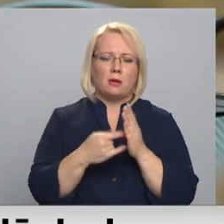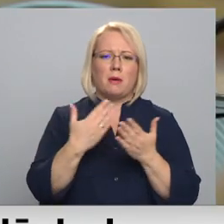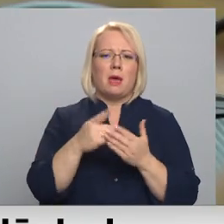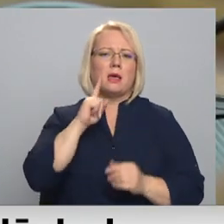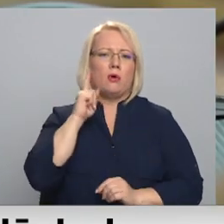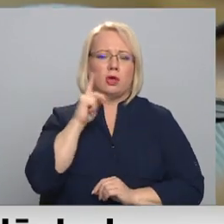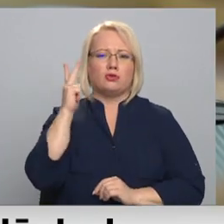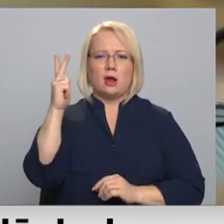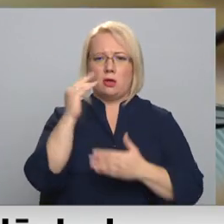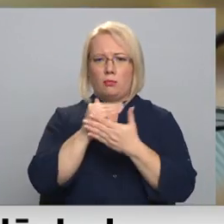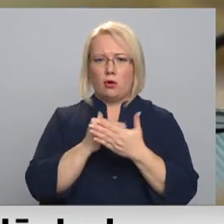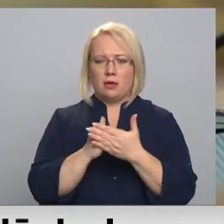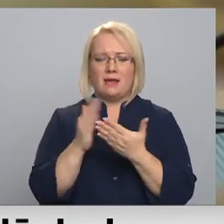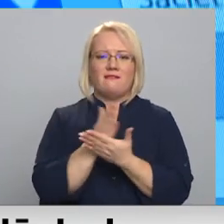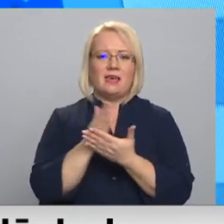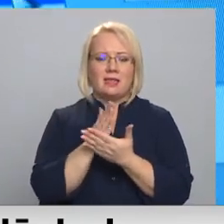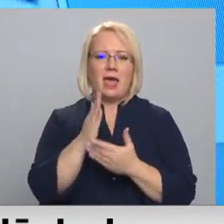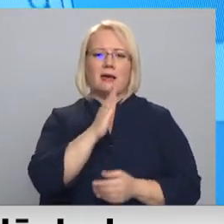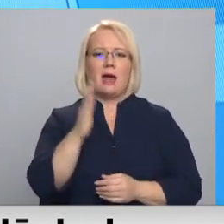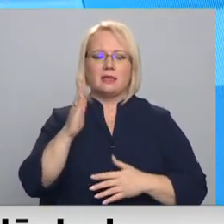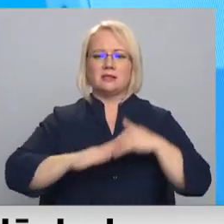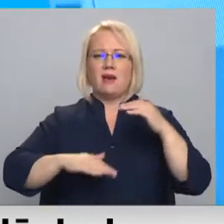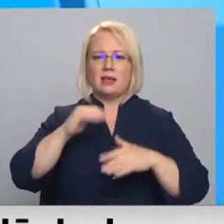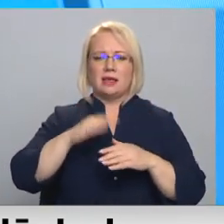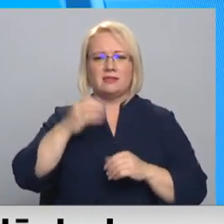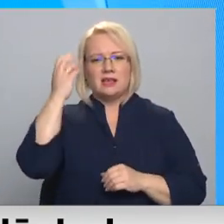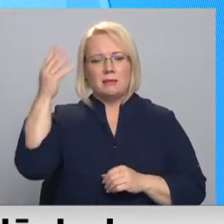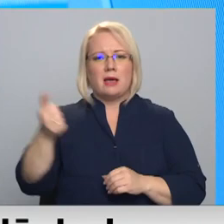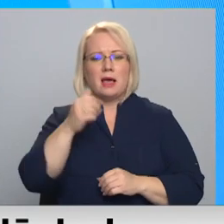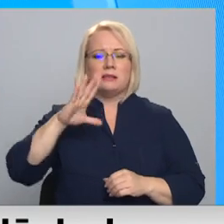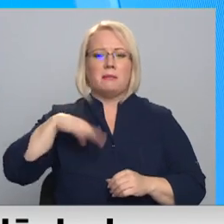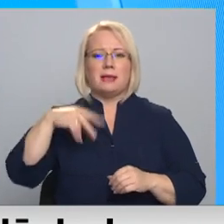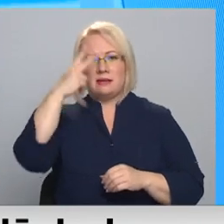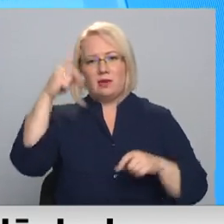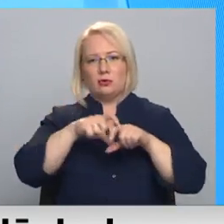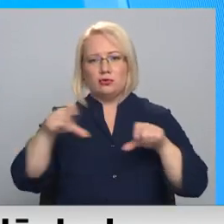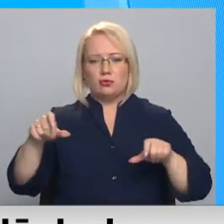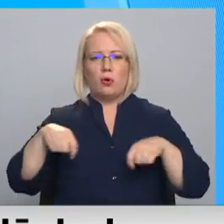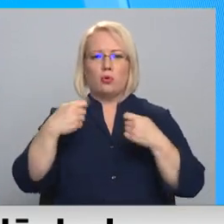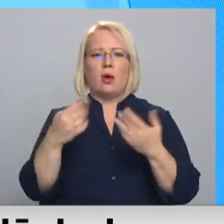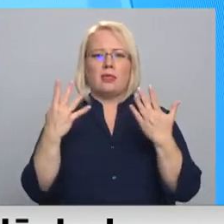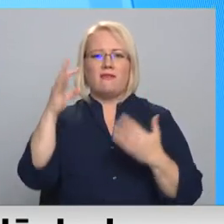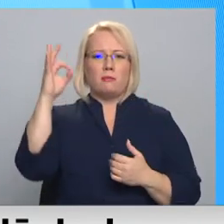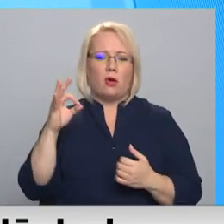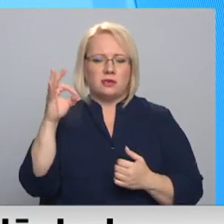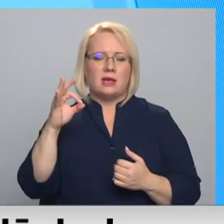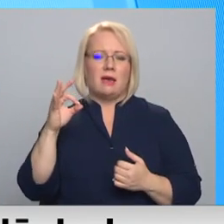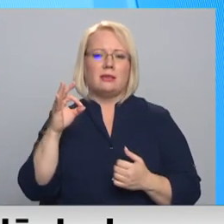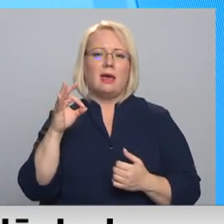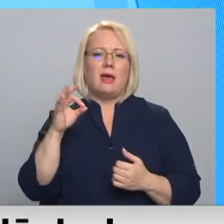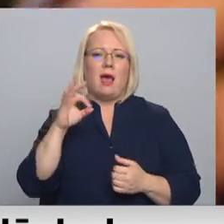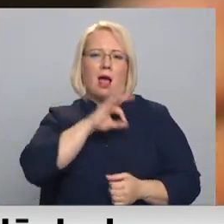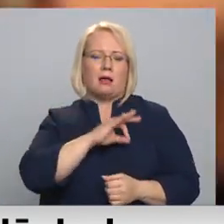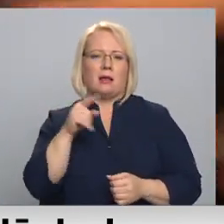programmu. Vidēji katrs kvalitatīvas izglītības gads pēc vidusskolas dod 9% naudas klāt nākotnes algai, tā